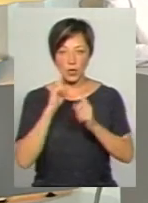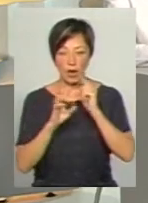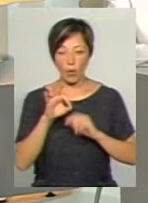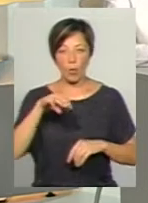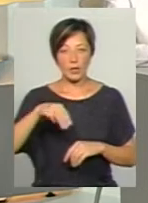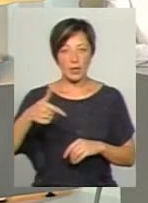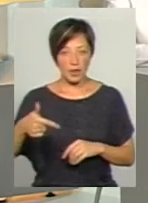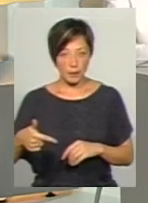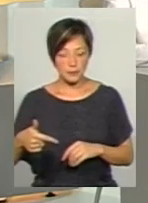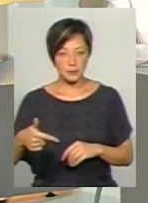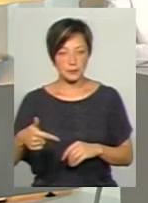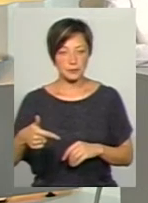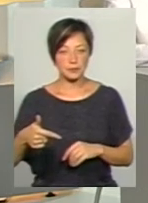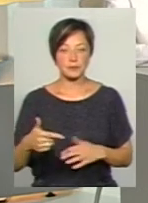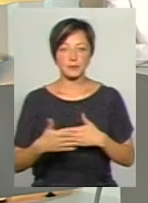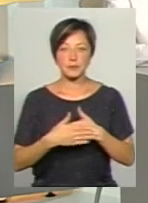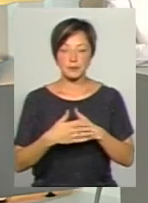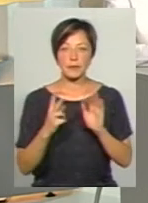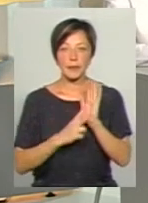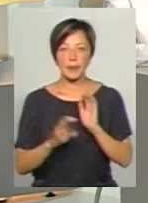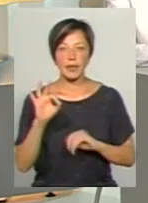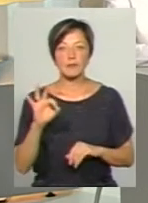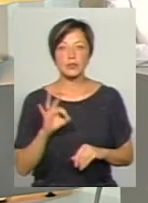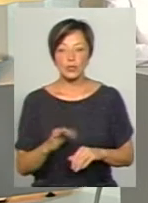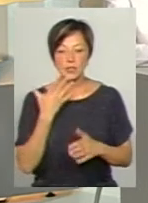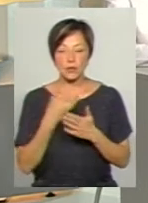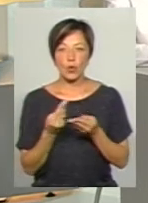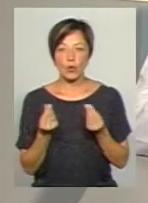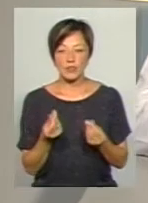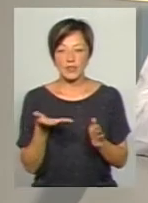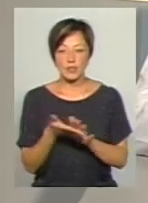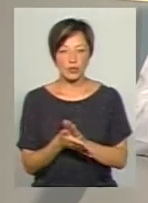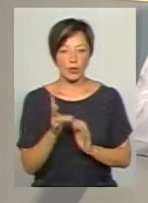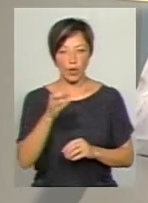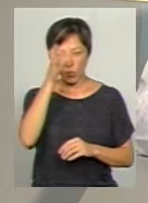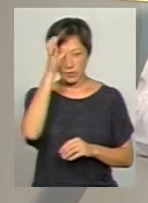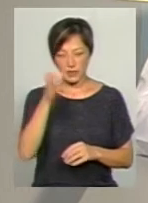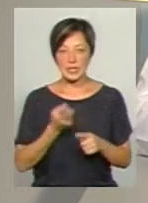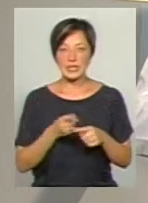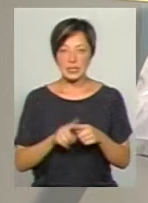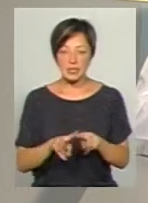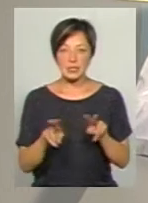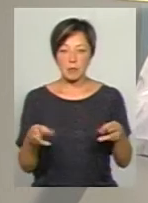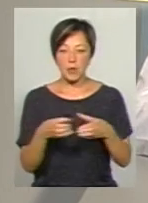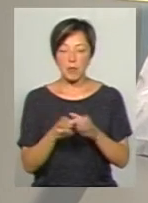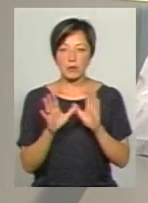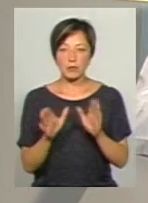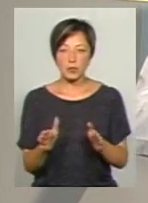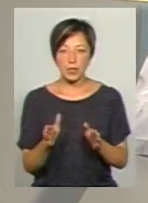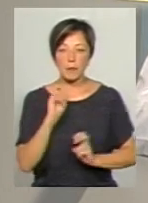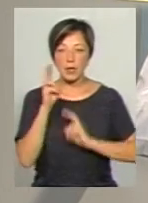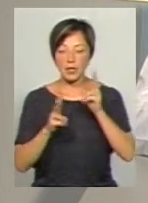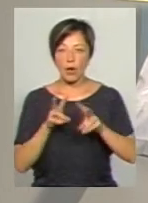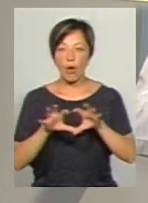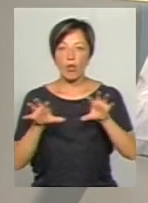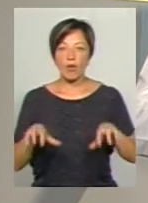'єднаної територіальної громади, то близько 70% своїх коштів вони витрачають на освіту. І та ж сама громада буде ставити претензії